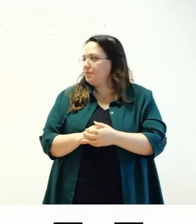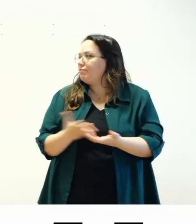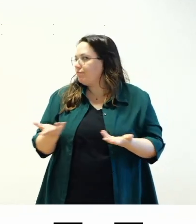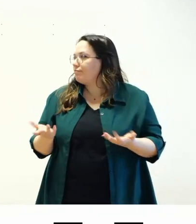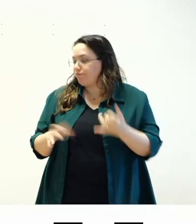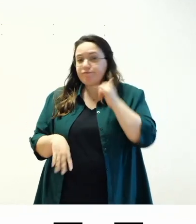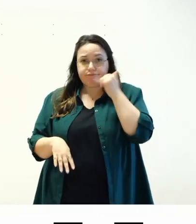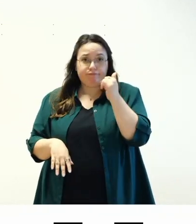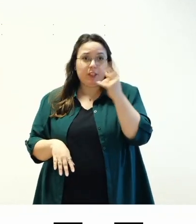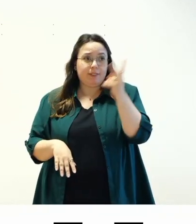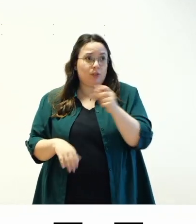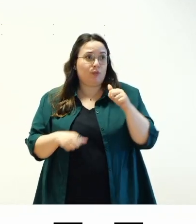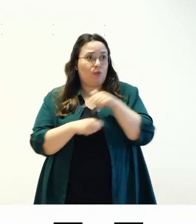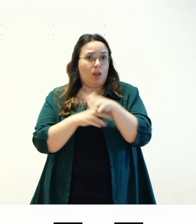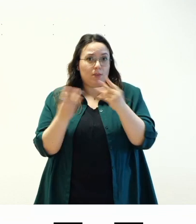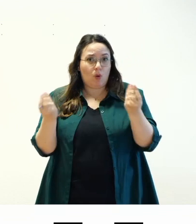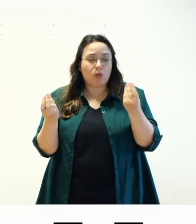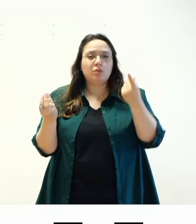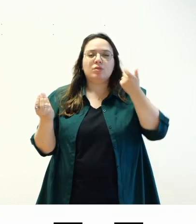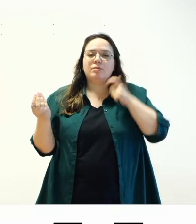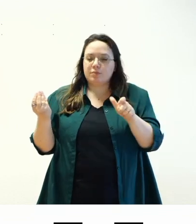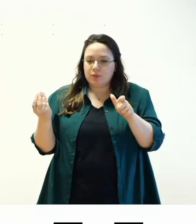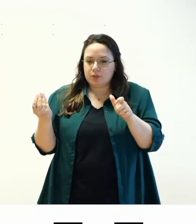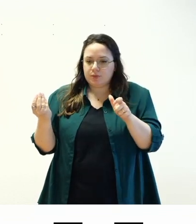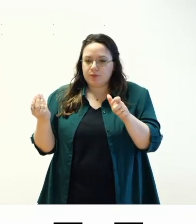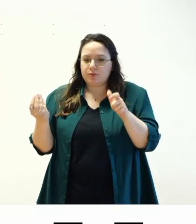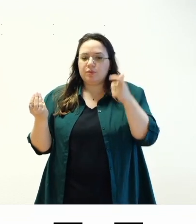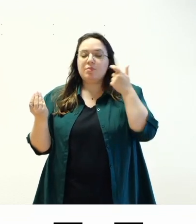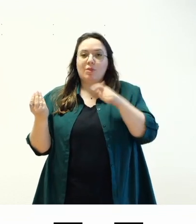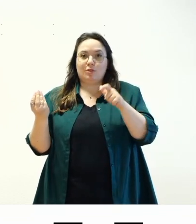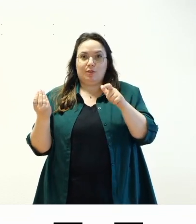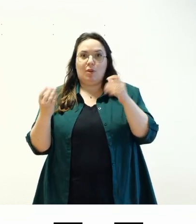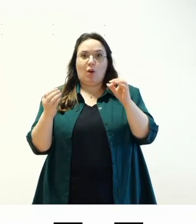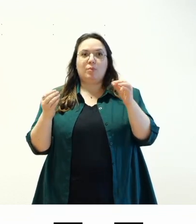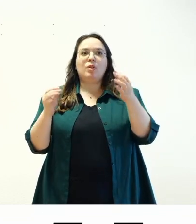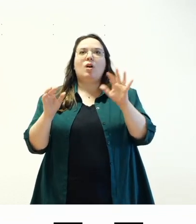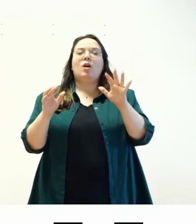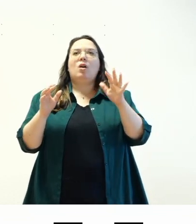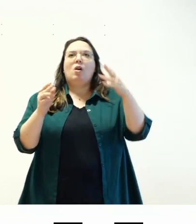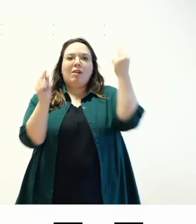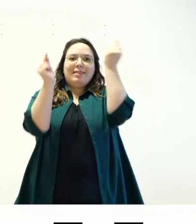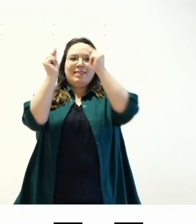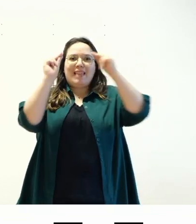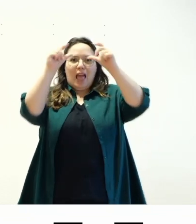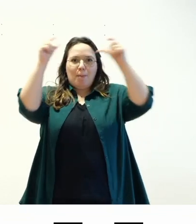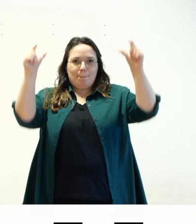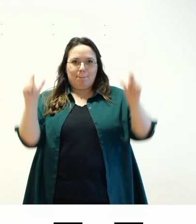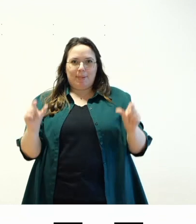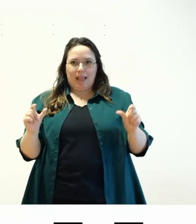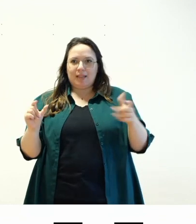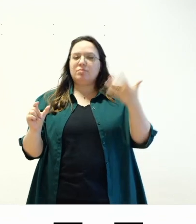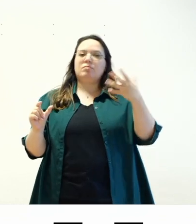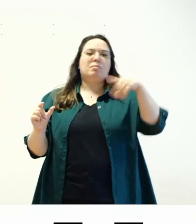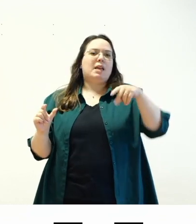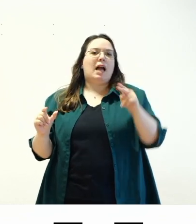sì molto perché soprattutto per quanto riguarda i template i template quei file .php